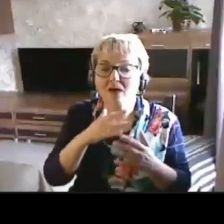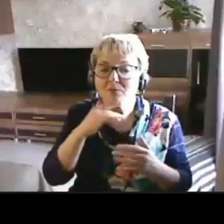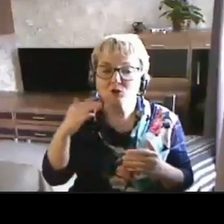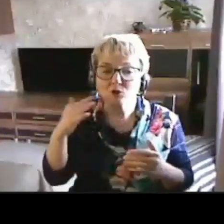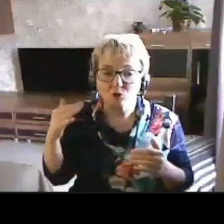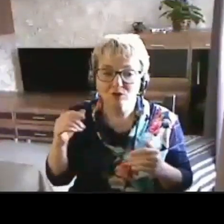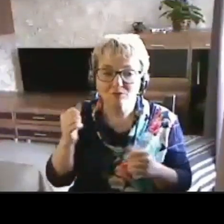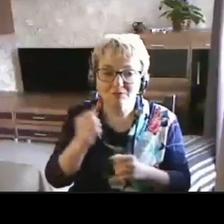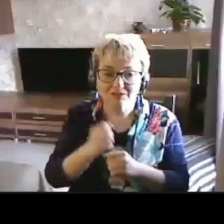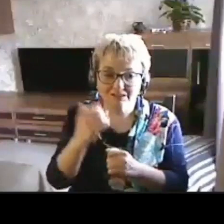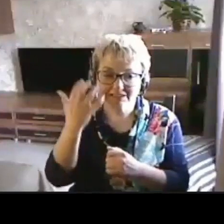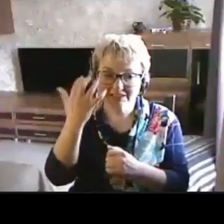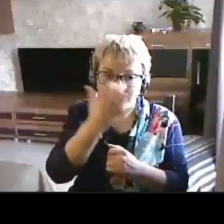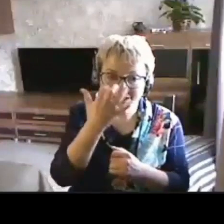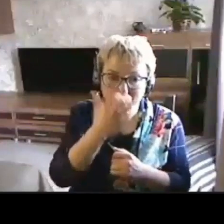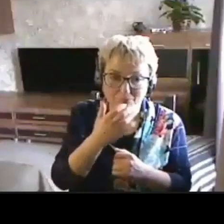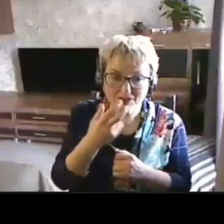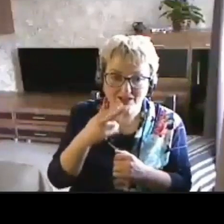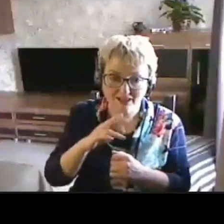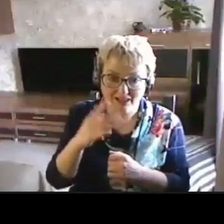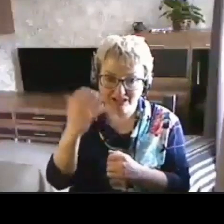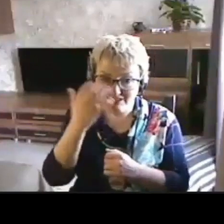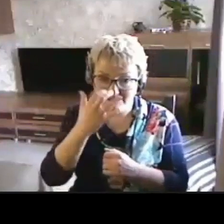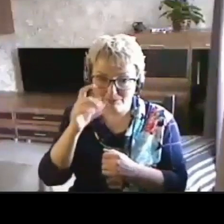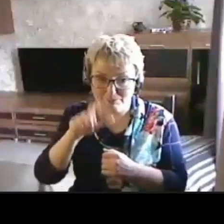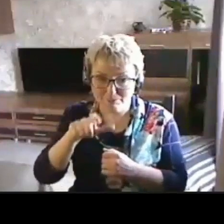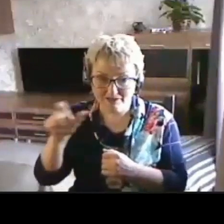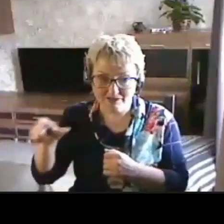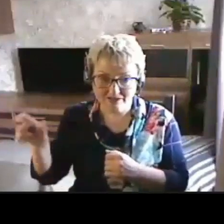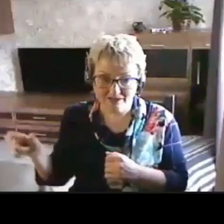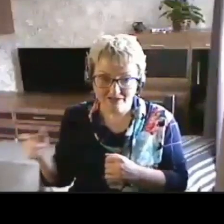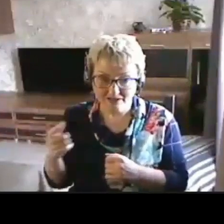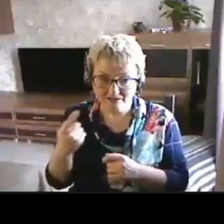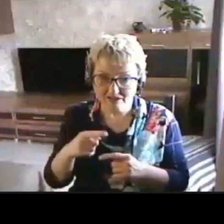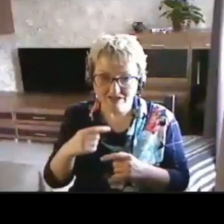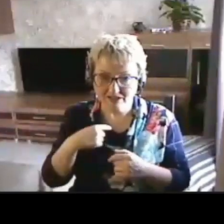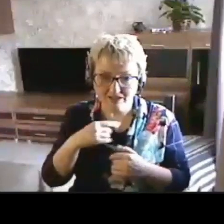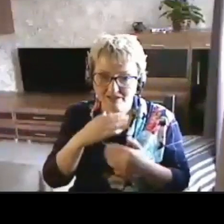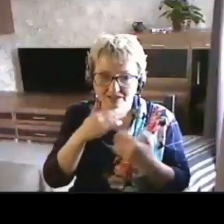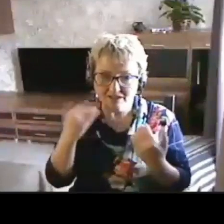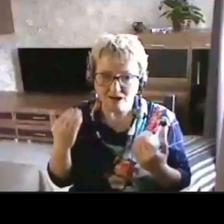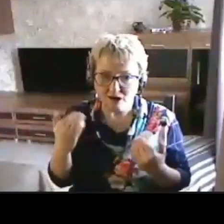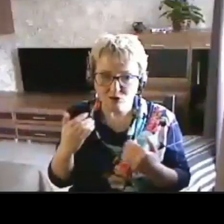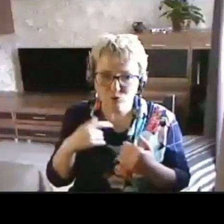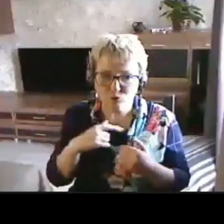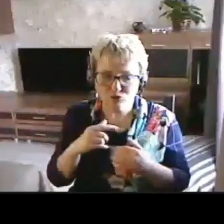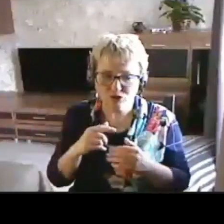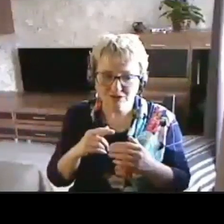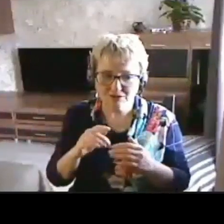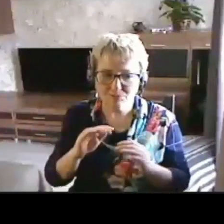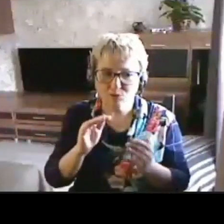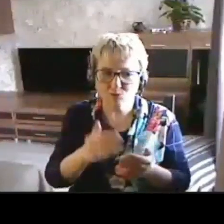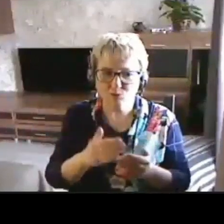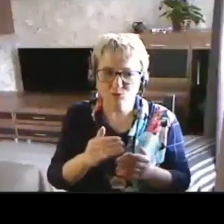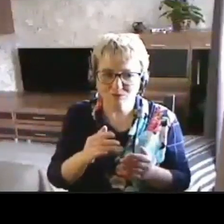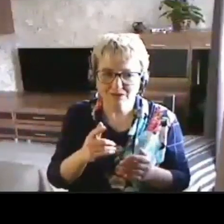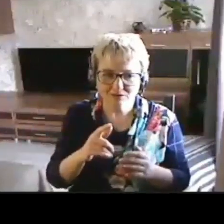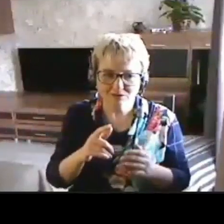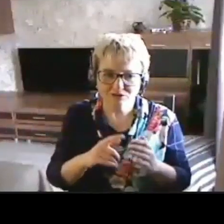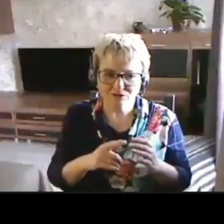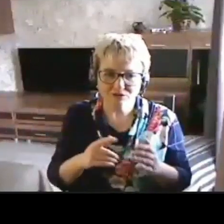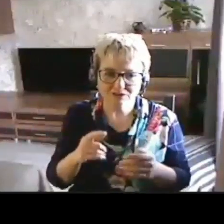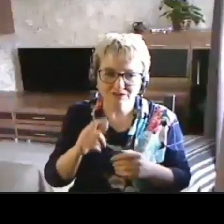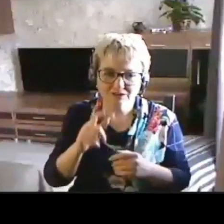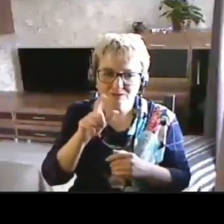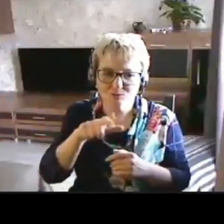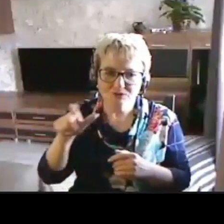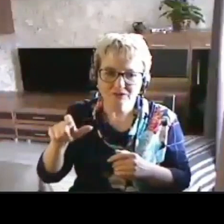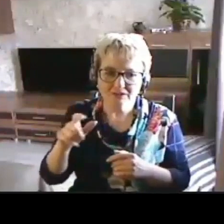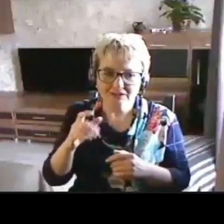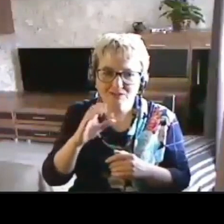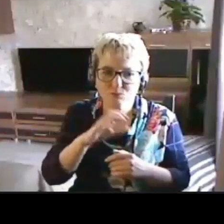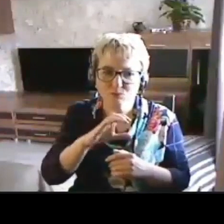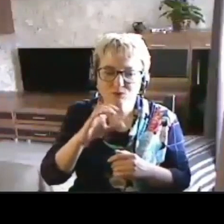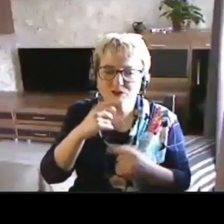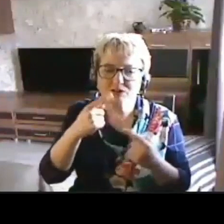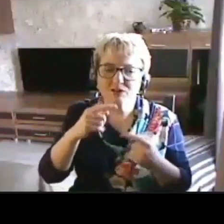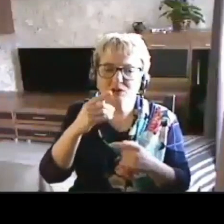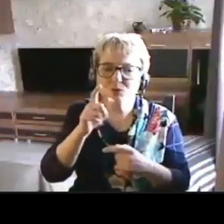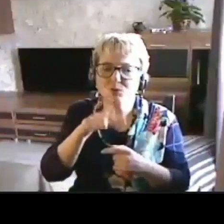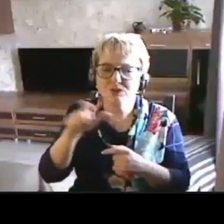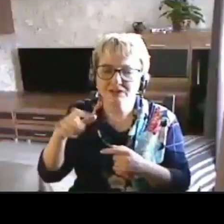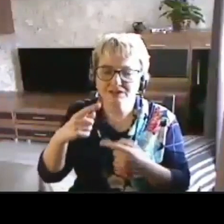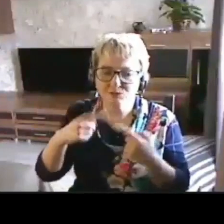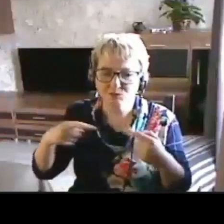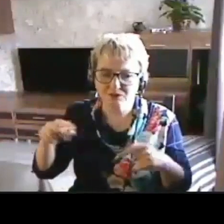слепые для слепух. Ну, я здесь не хочу ущемить коллег с инвалидностью с другими